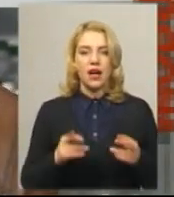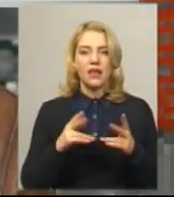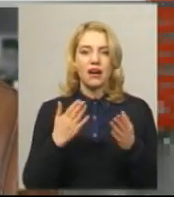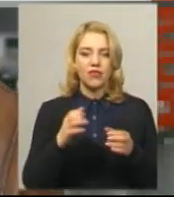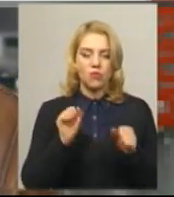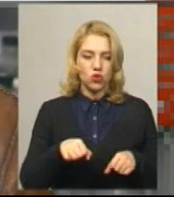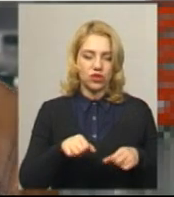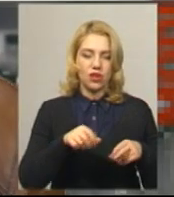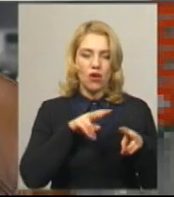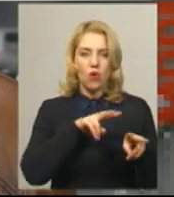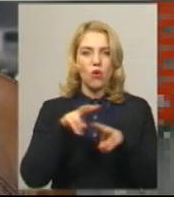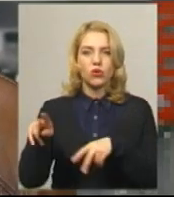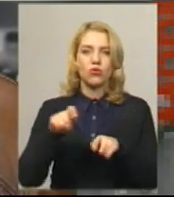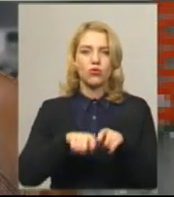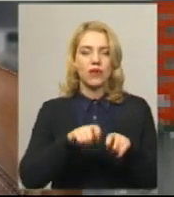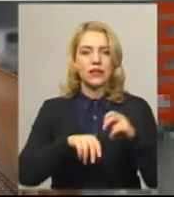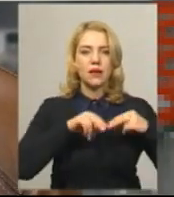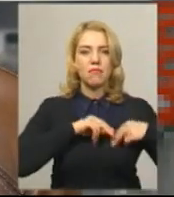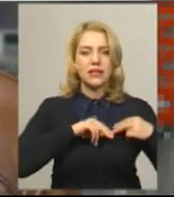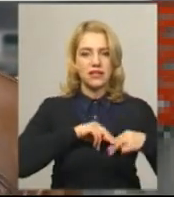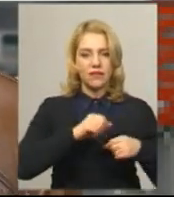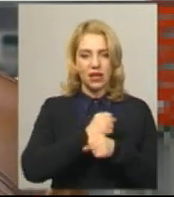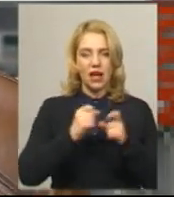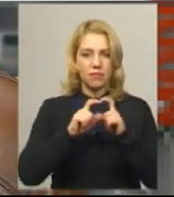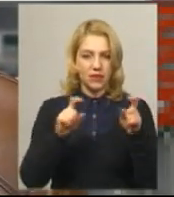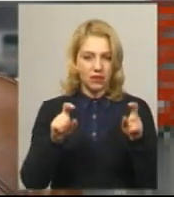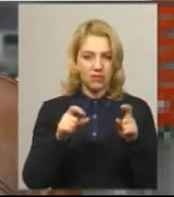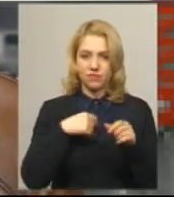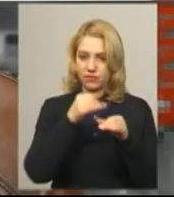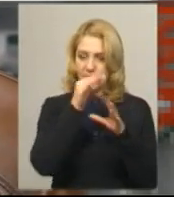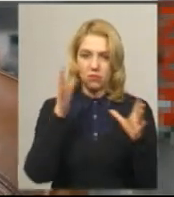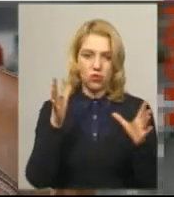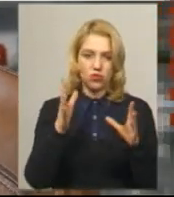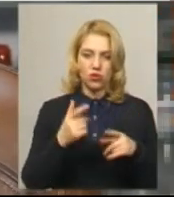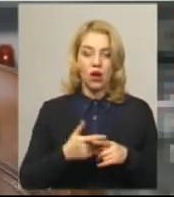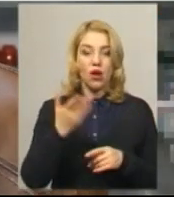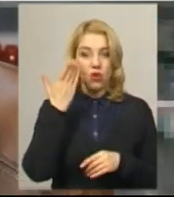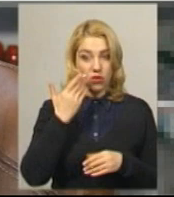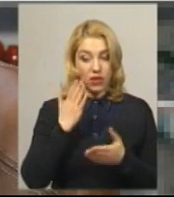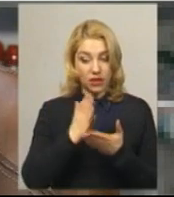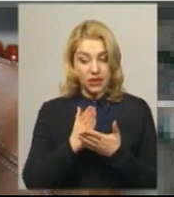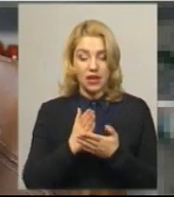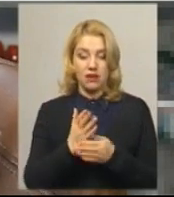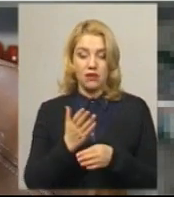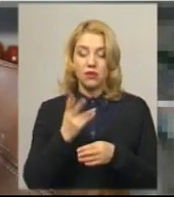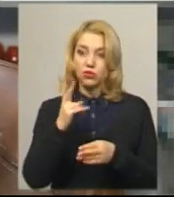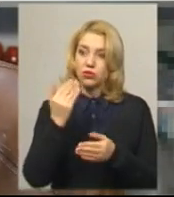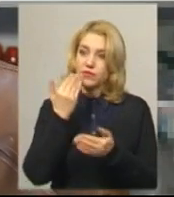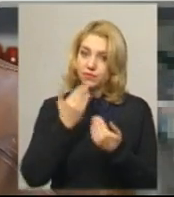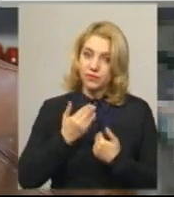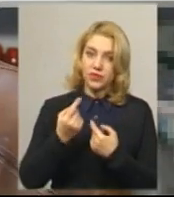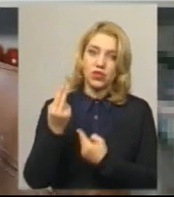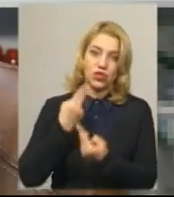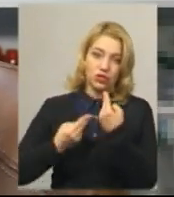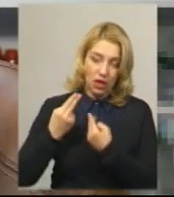працівників аптек, наприклад? На жаль, ні. Ніяк. Тобто це вже коли є пряме звернення від покупців до поліції чи до вас? Так,